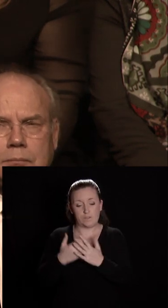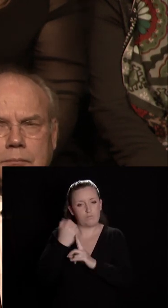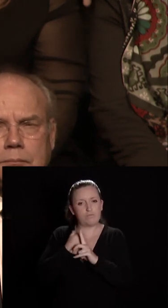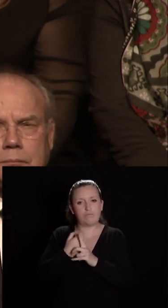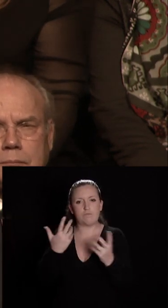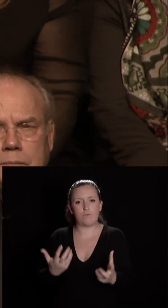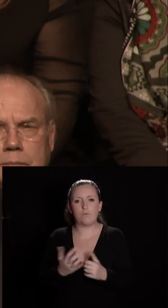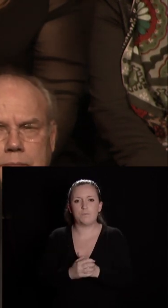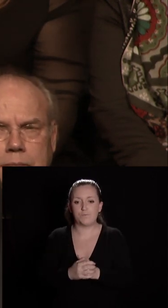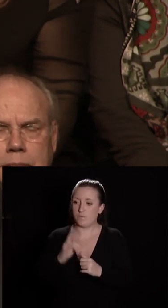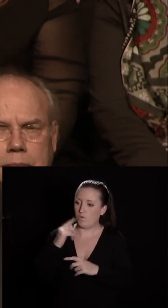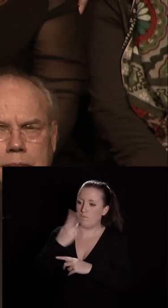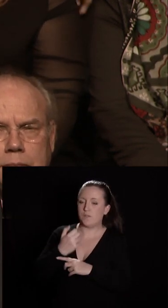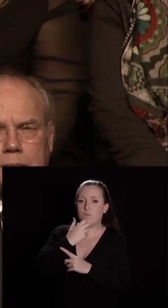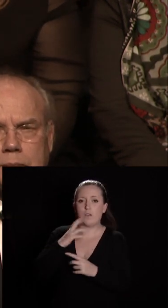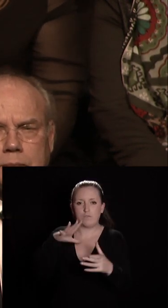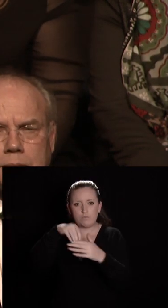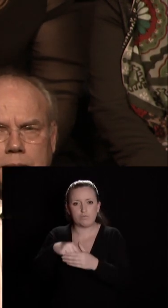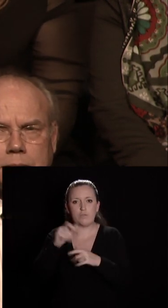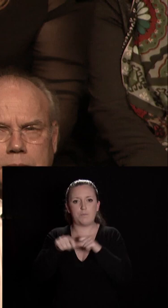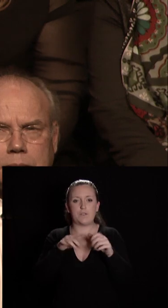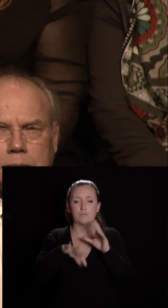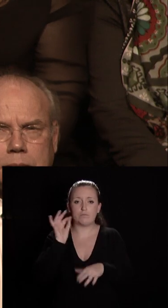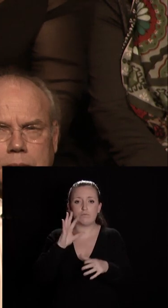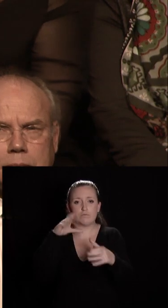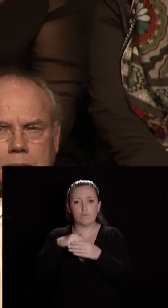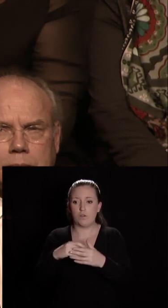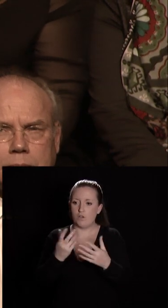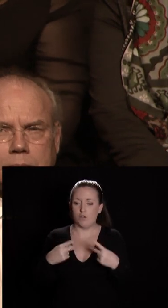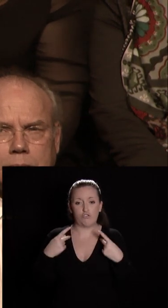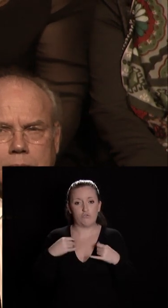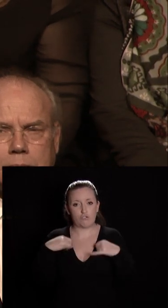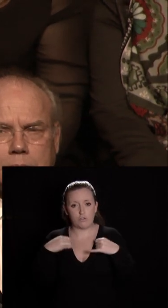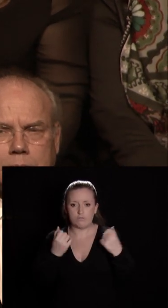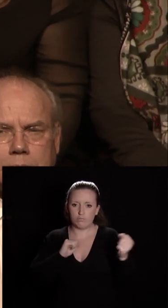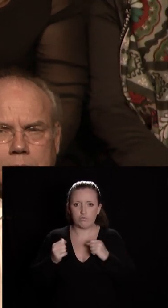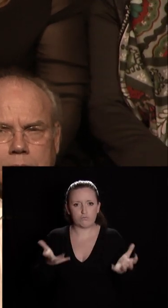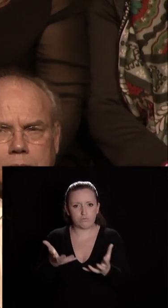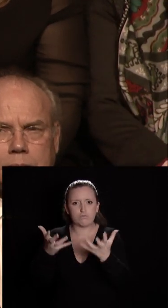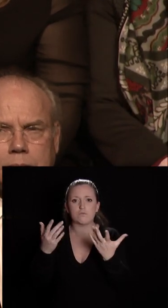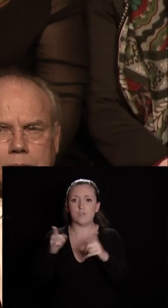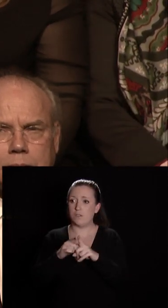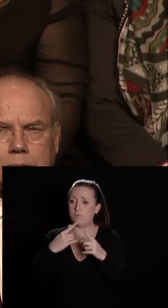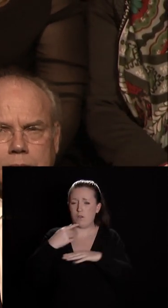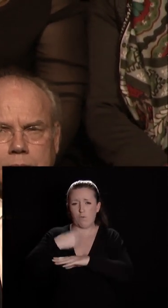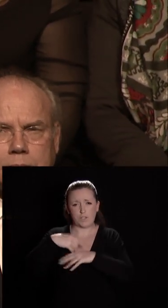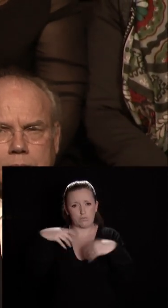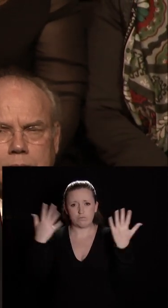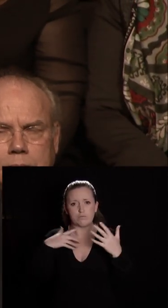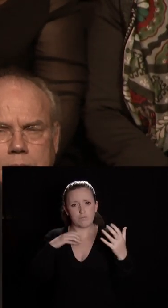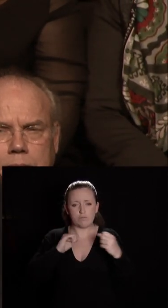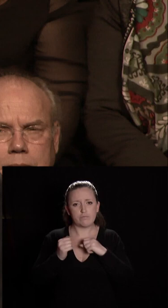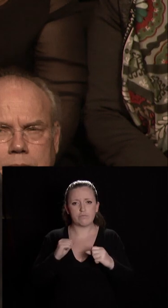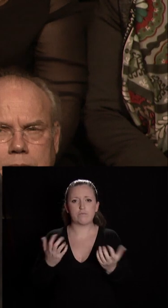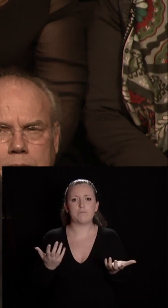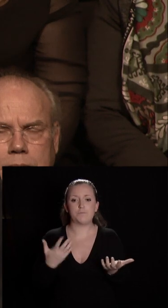citoyens à impliquer les acteurs locaux à encourager les jeunes à bouger à souder les territoires par-delà nos frontières reste l'un des